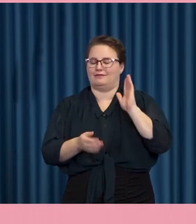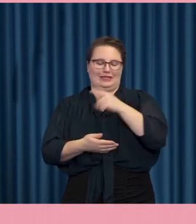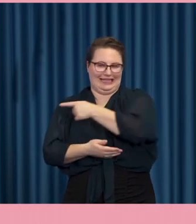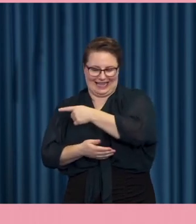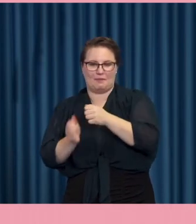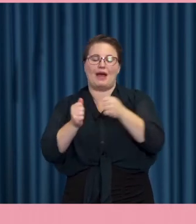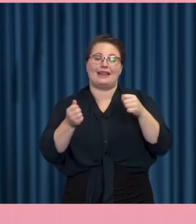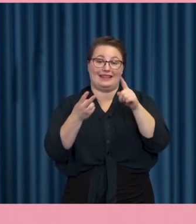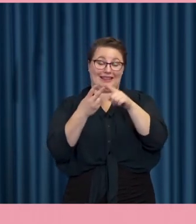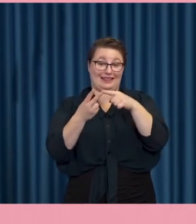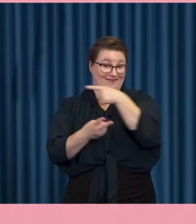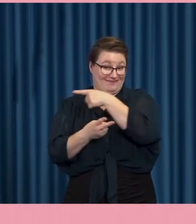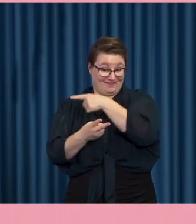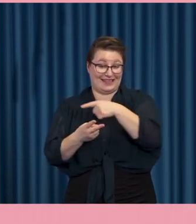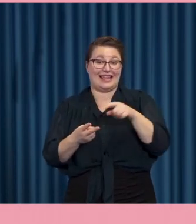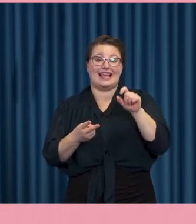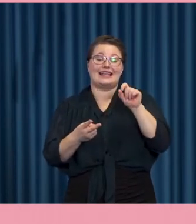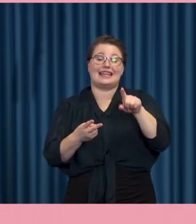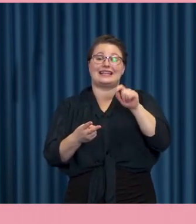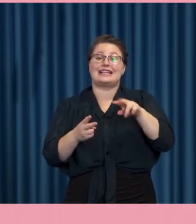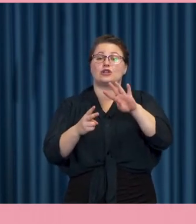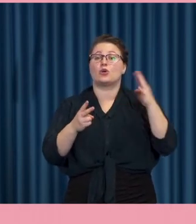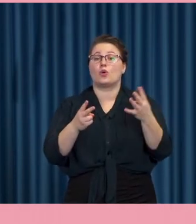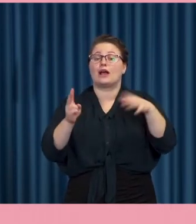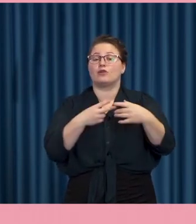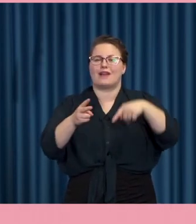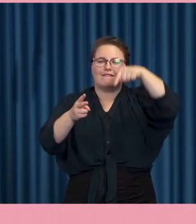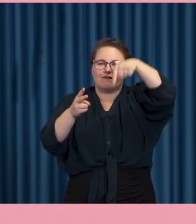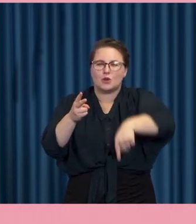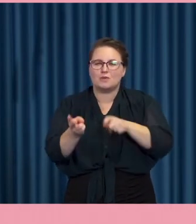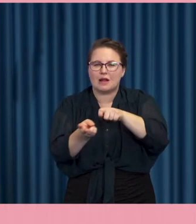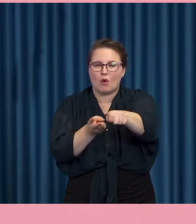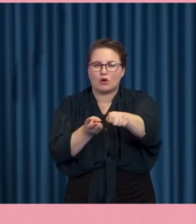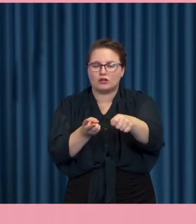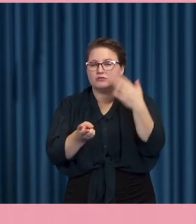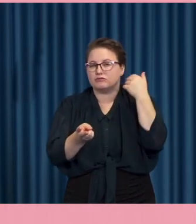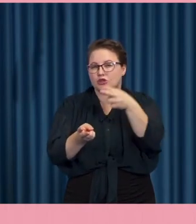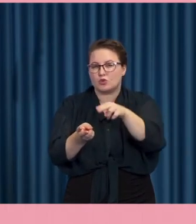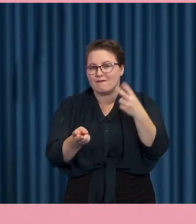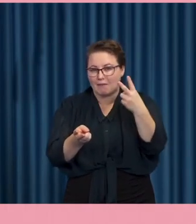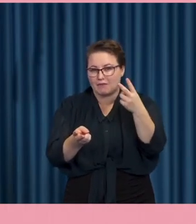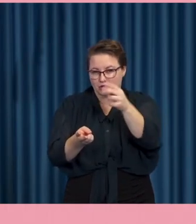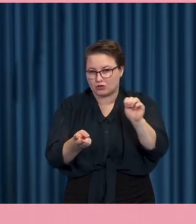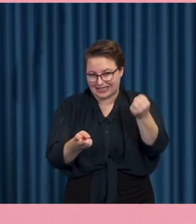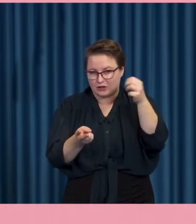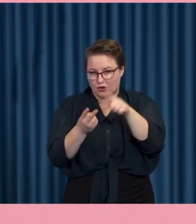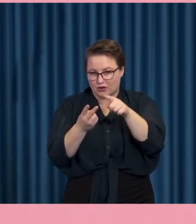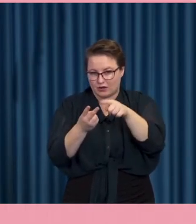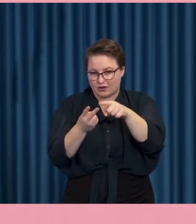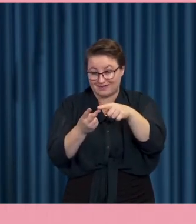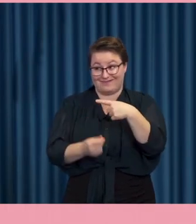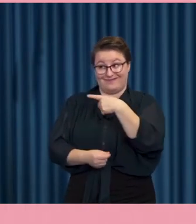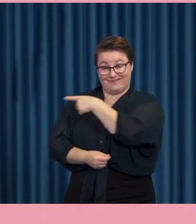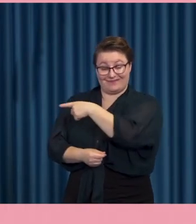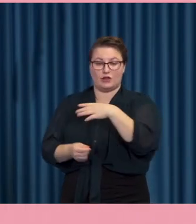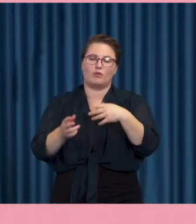fördjupningsrapport november 2019. Och i den så gör Digitaliseringsrådet en